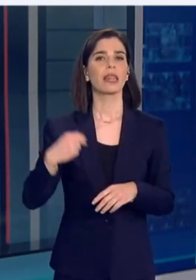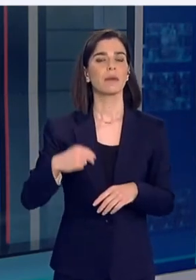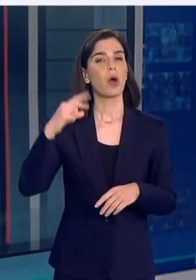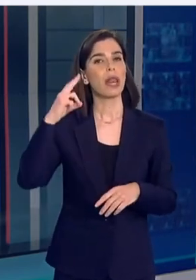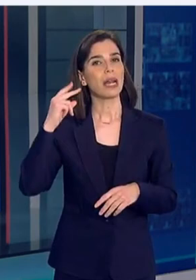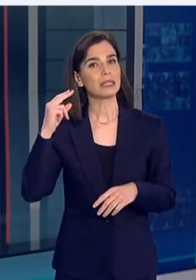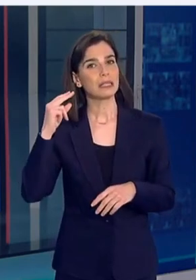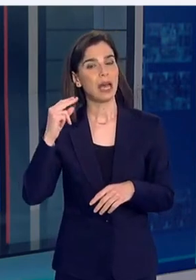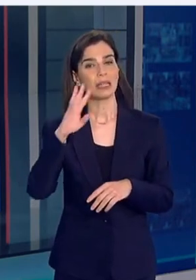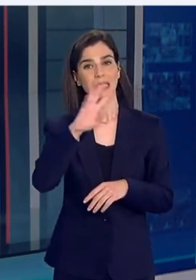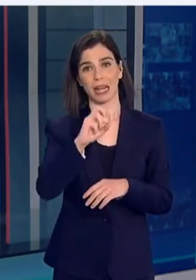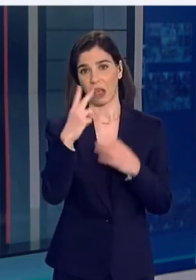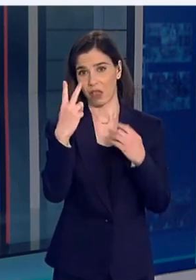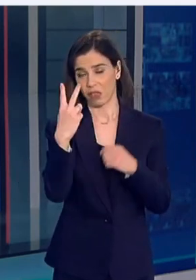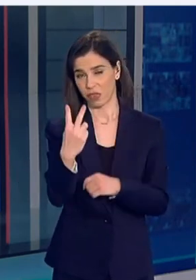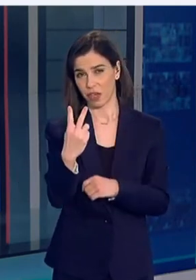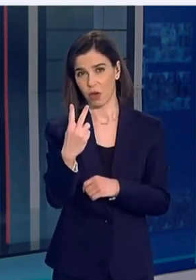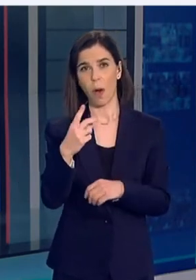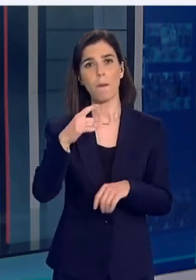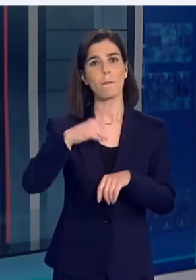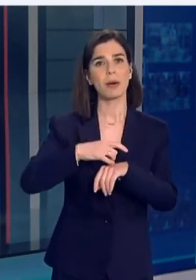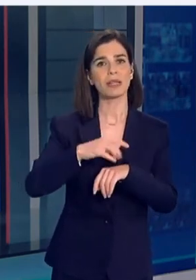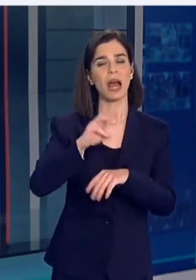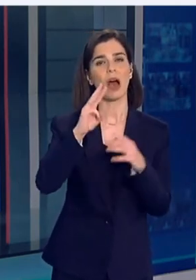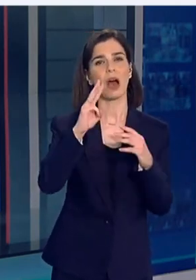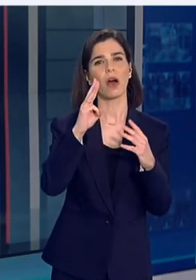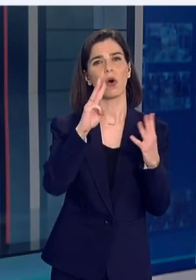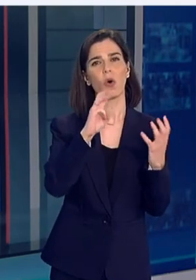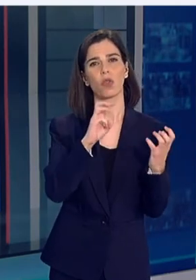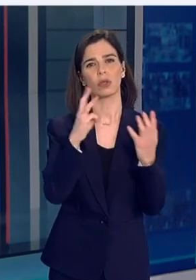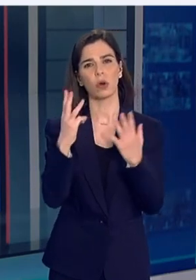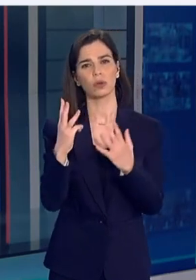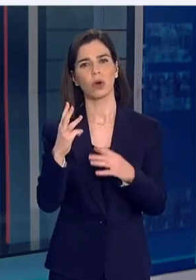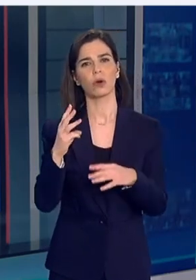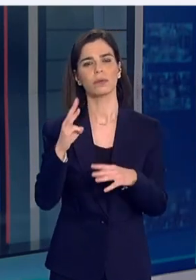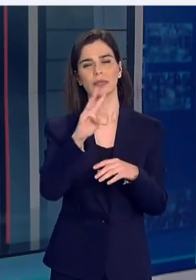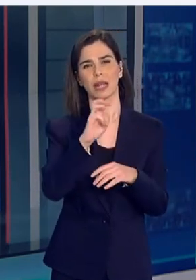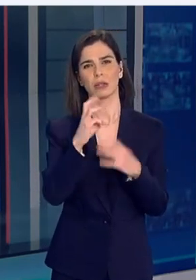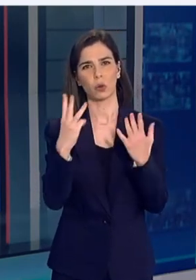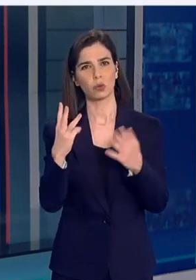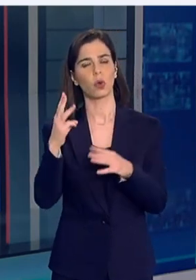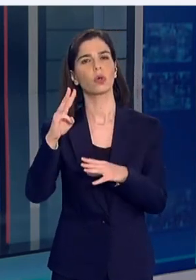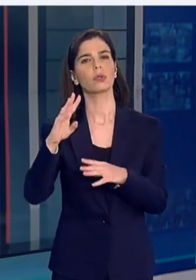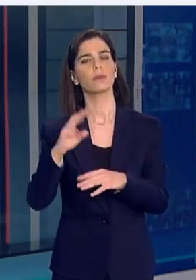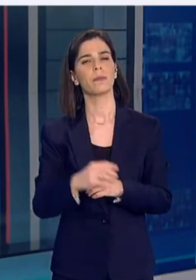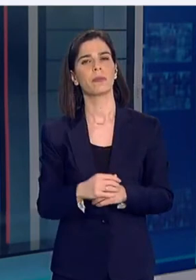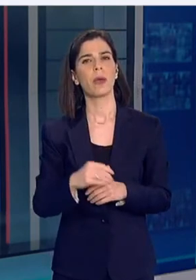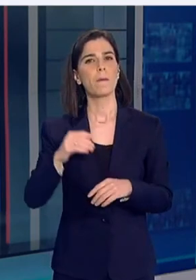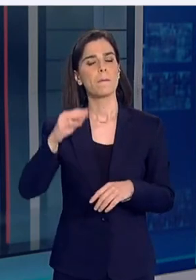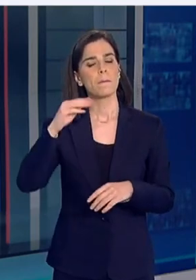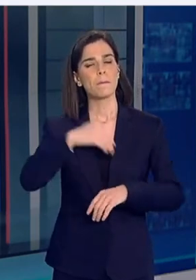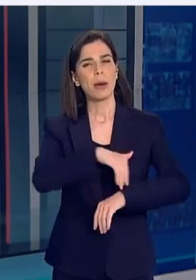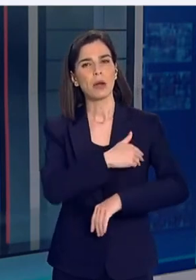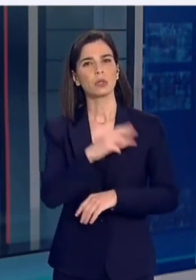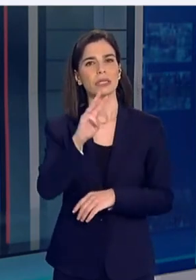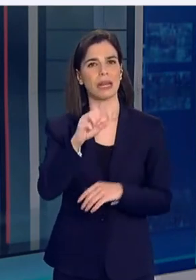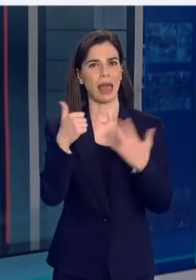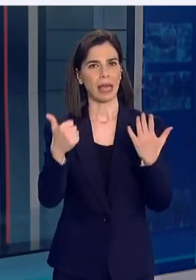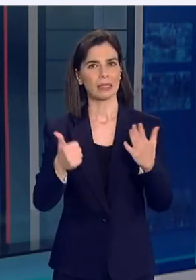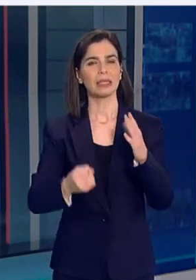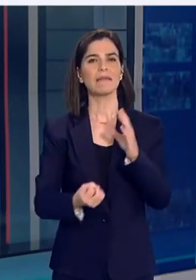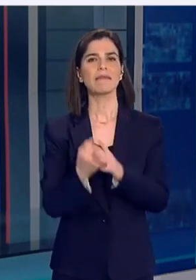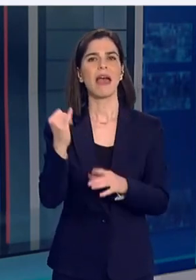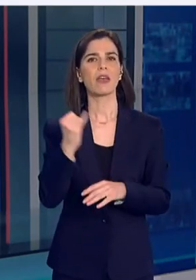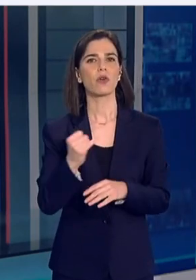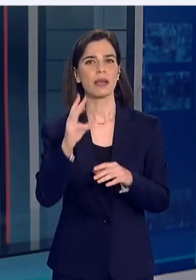με 42, Πατρέων με 38, Νέας Μύρης με 37, Αμαρουσίου 36, Νέας